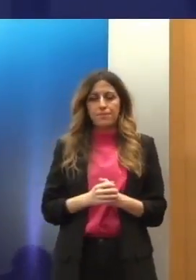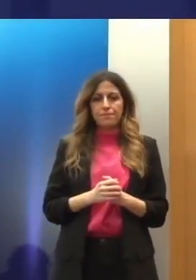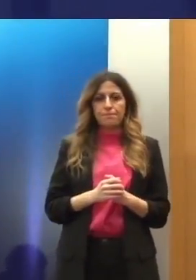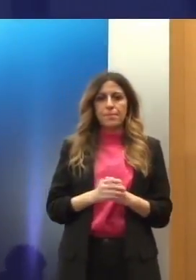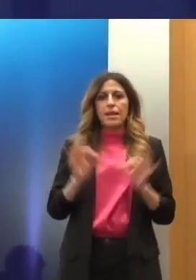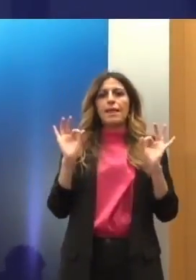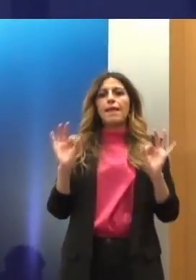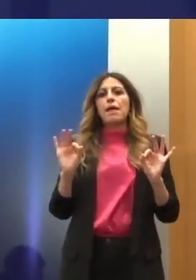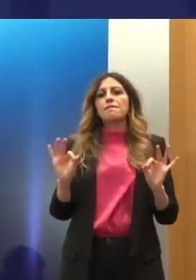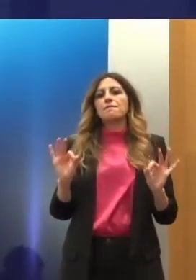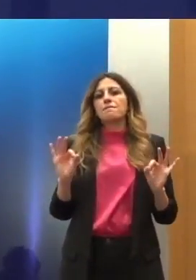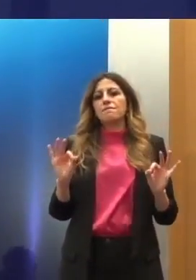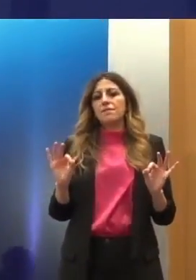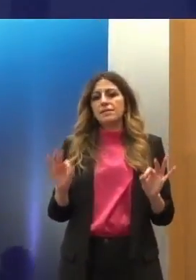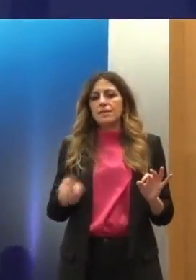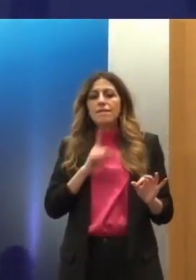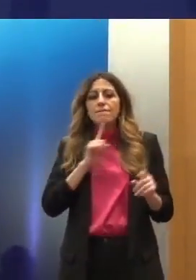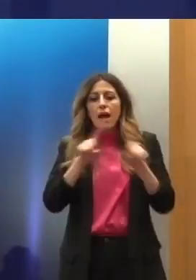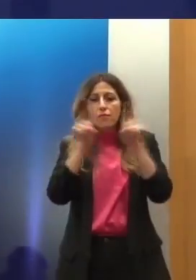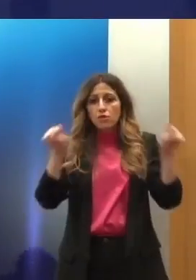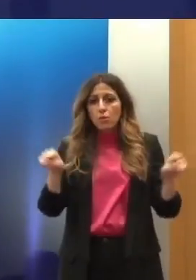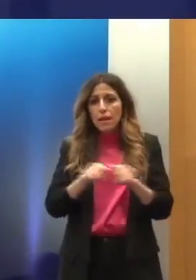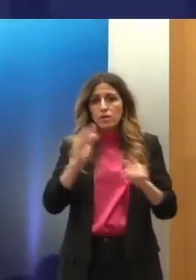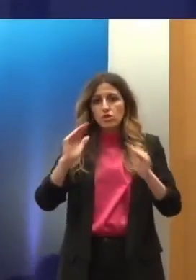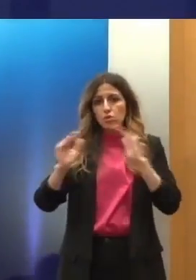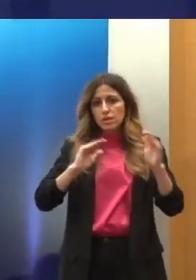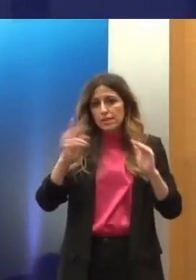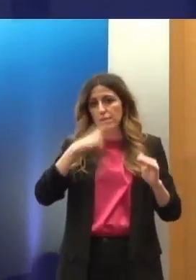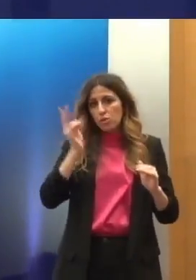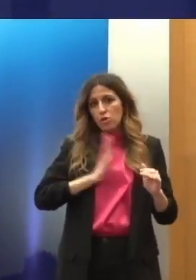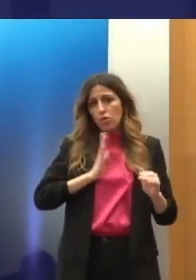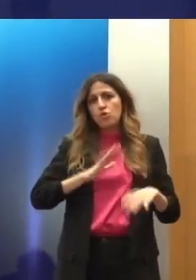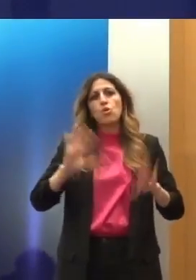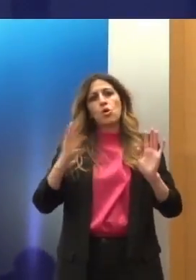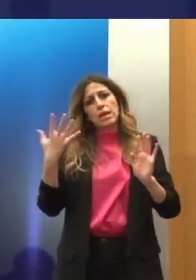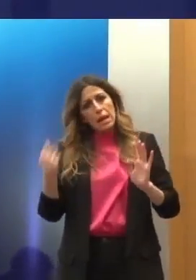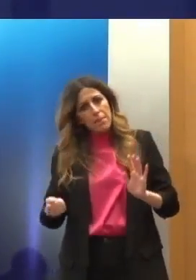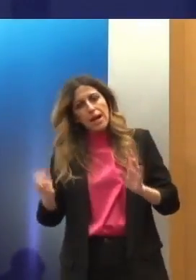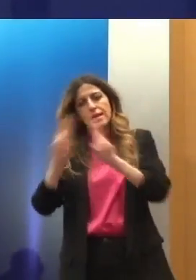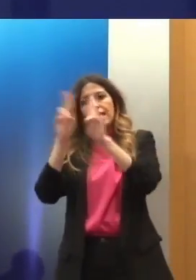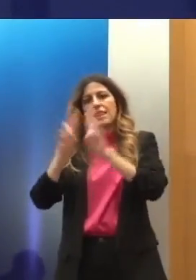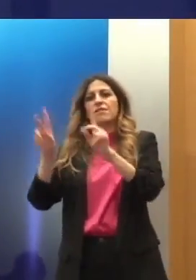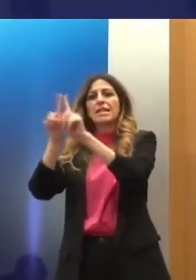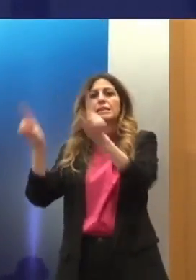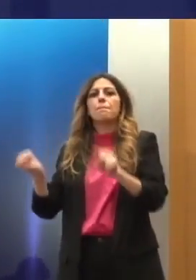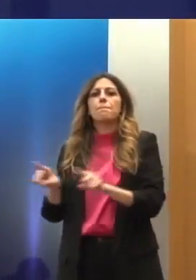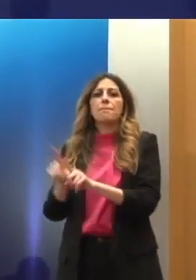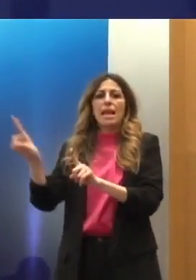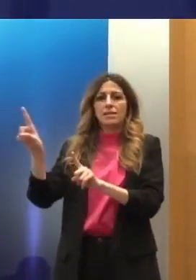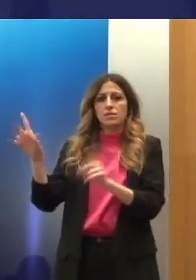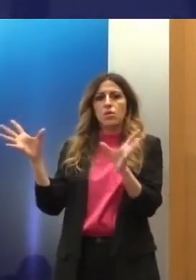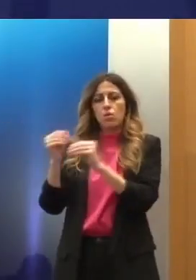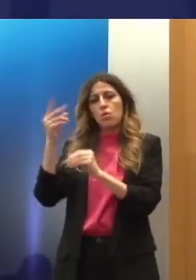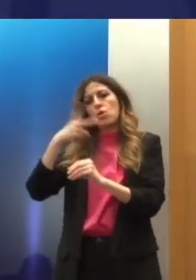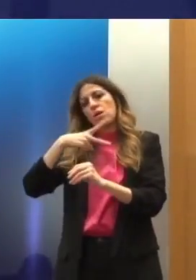Σαφώς δεν είναι αυτό το πλαίσιο προστασίας των Δικαιωμάτων του Ανθρώπου, το Διεθνές Πλαίσιο Προστασίας των Δικαιωμάτων του Ανθρώπου. Είναι ένα υπομέρος, το οποίο